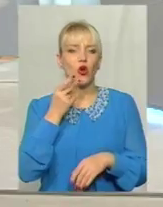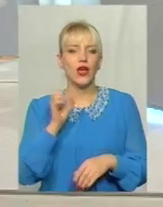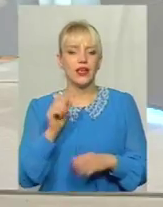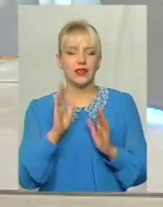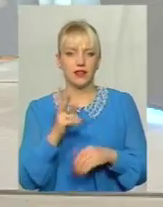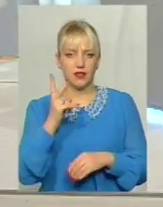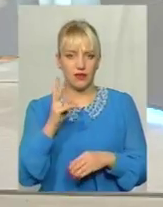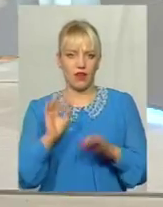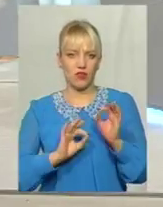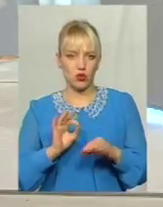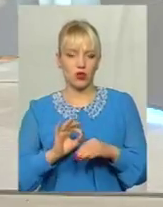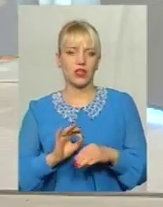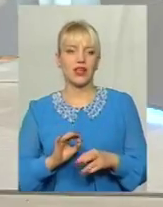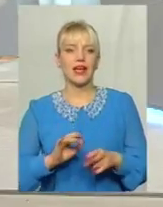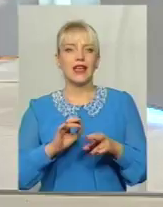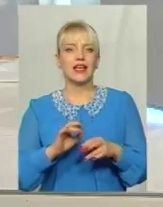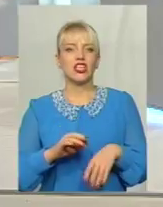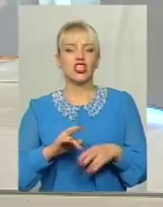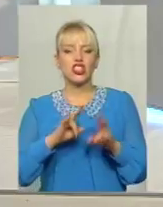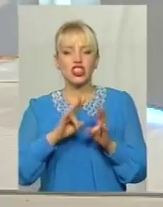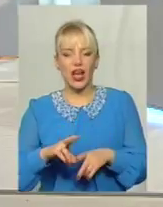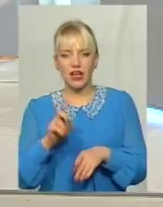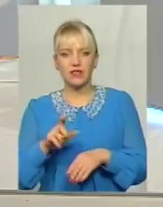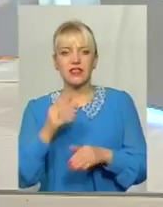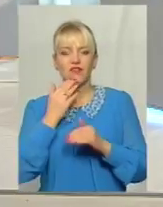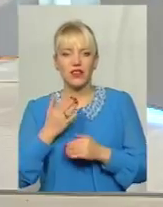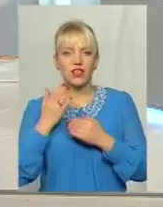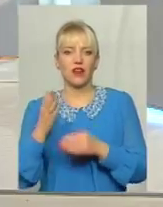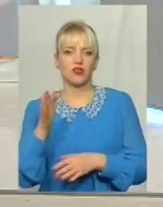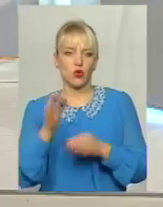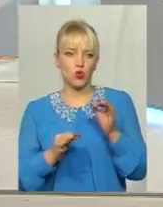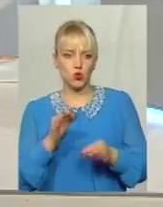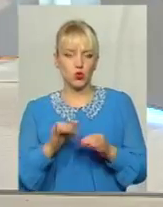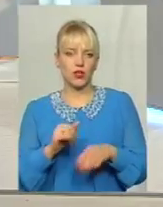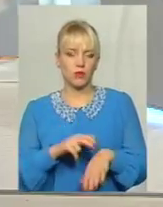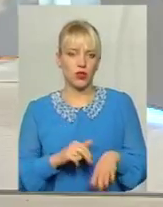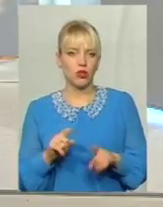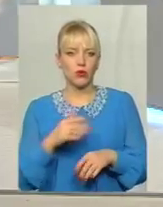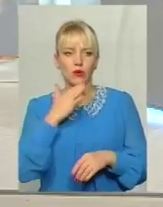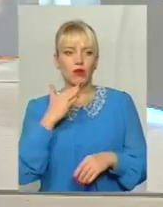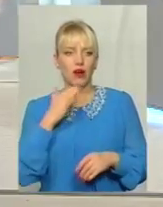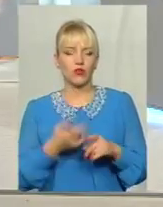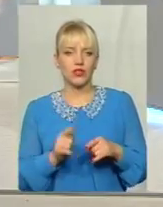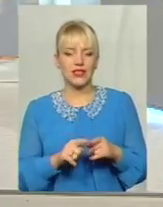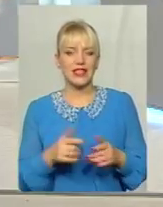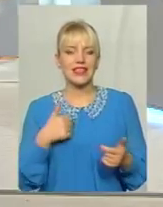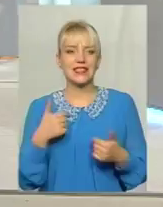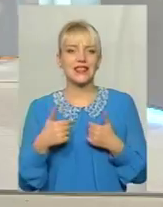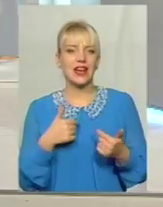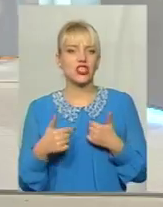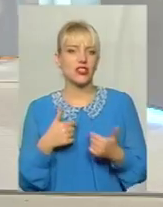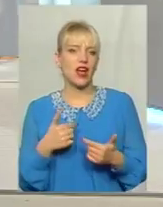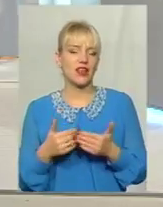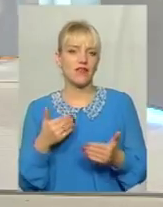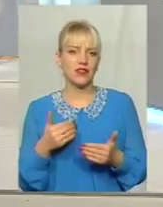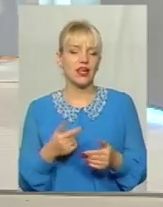жертв звертаються до суду, звертаються до правоохоронців Тому що багато з них страждає від і не